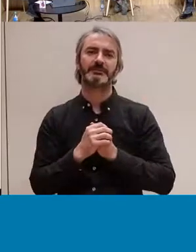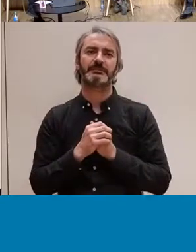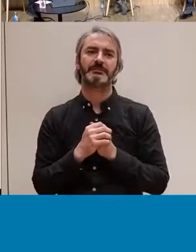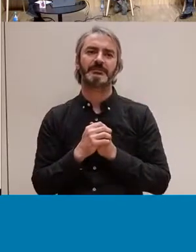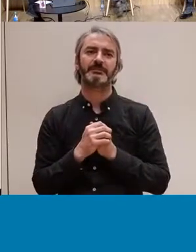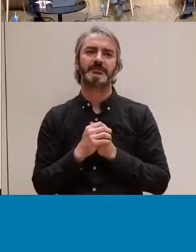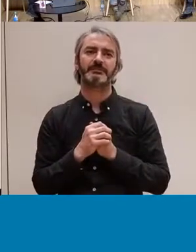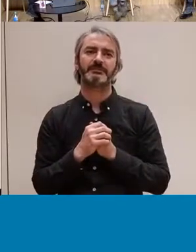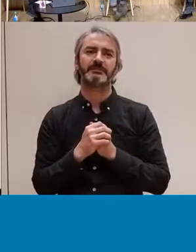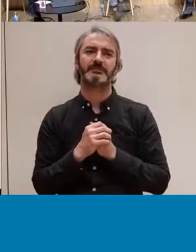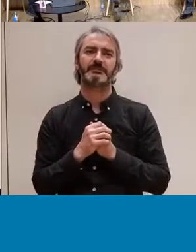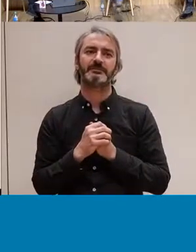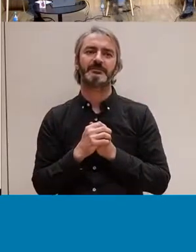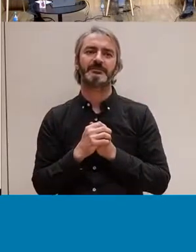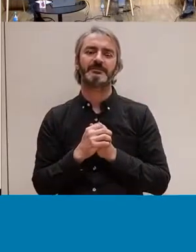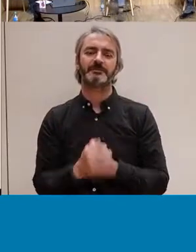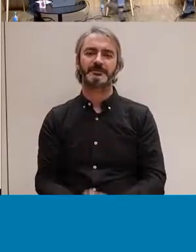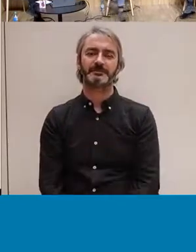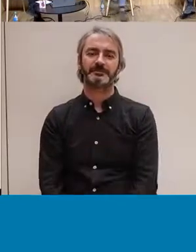Vale. Gràcies.